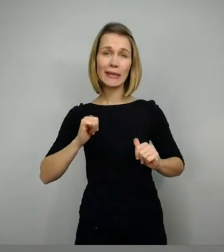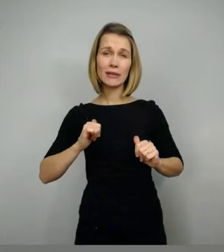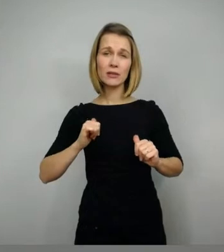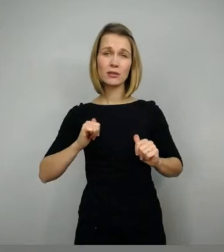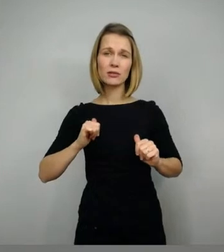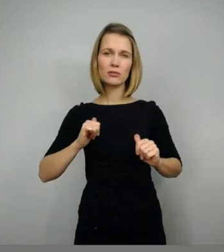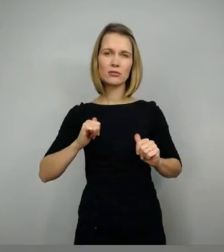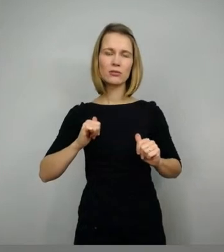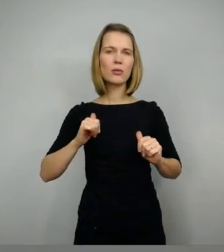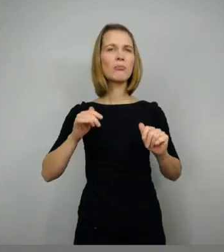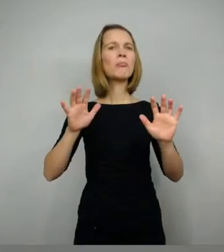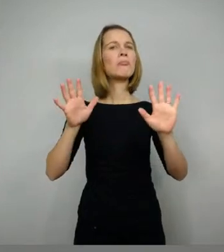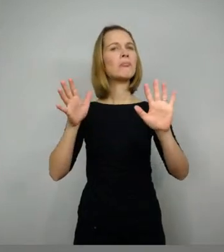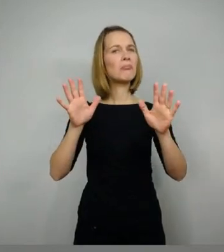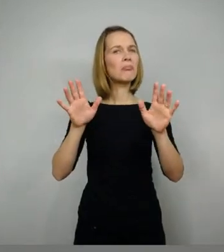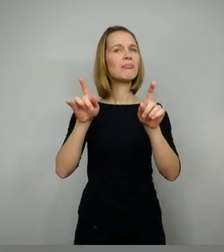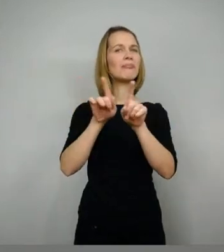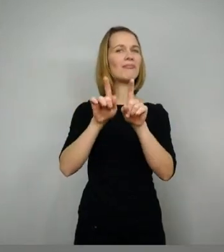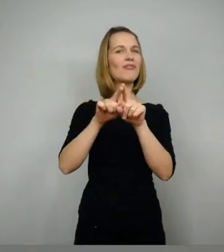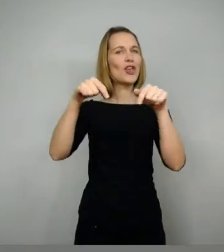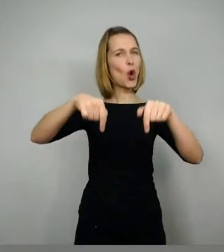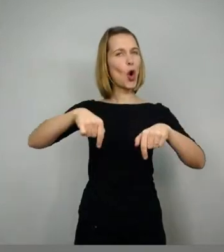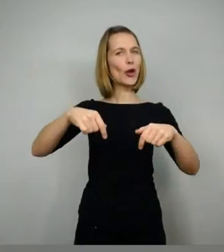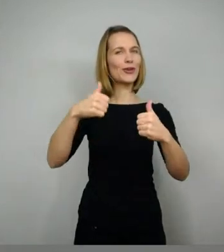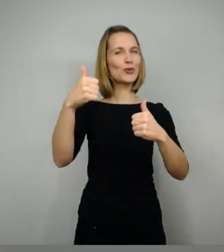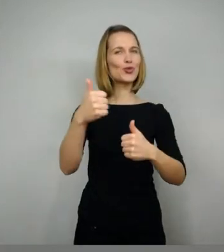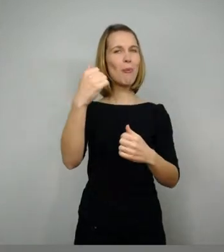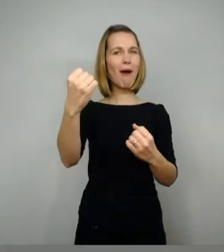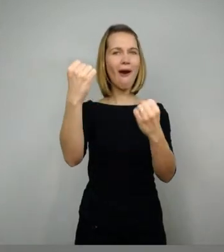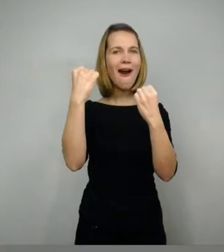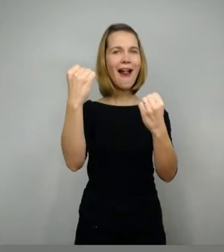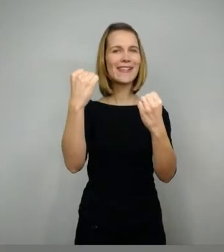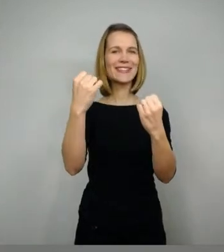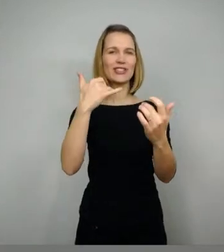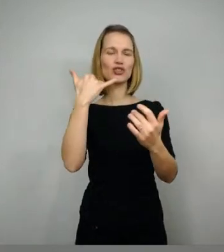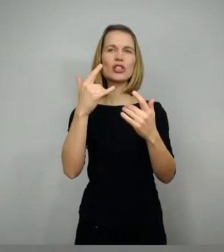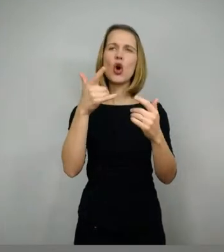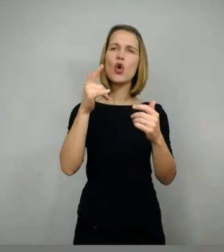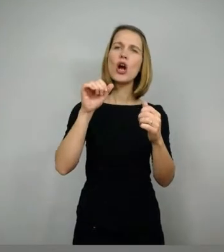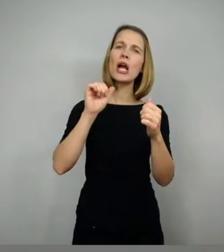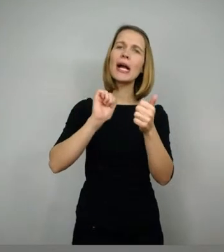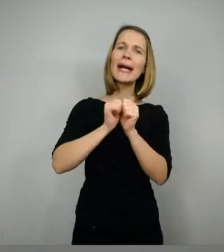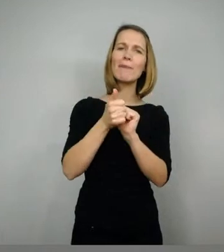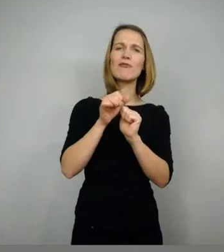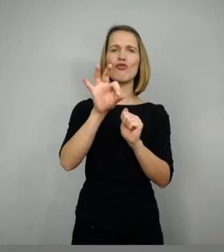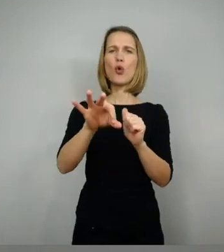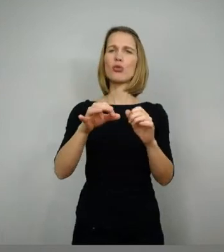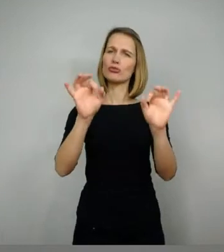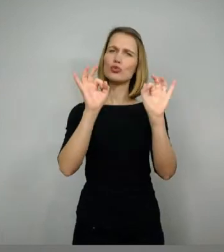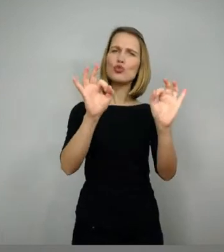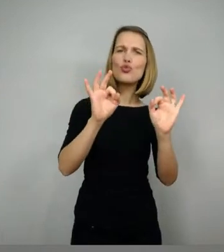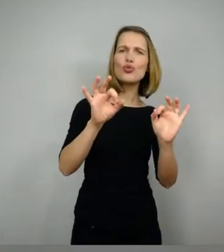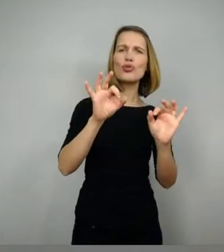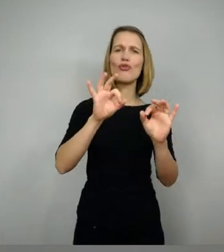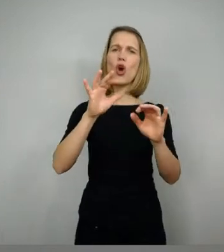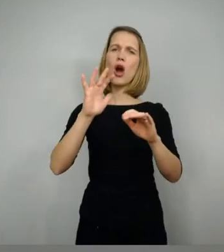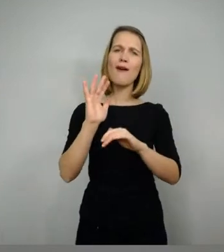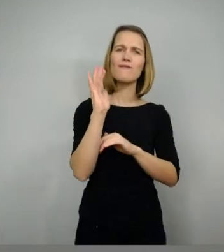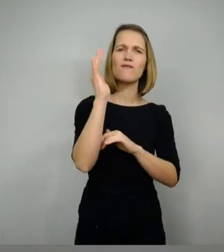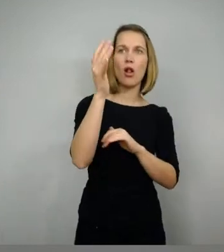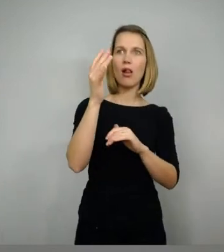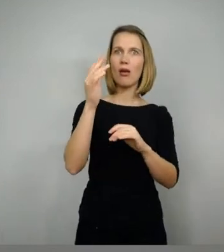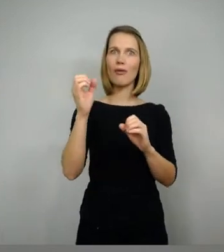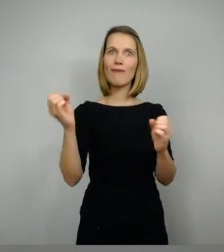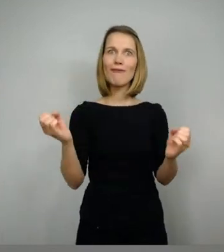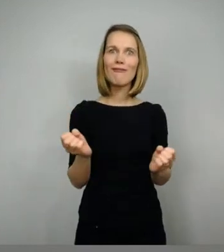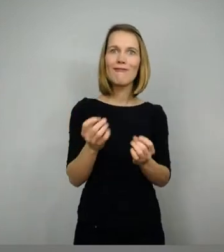so unähnlich sind. Die eben auch für das gute Kämpfen, vor allem Kämpfen und wundersamen Dingen begegnen. Ich sehe, da